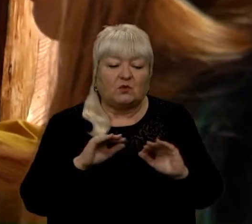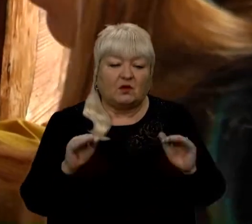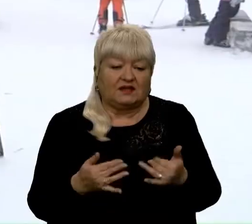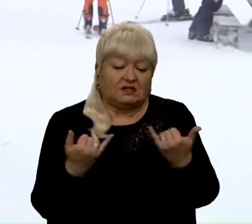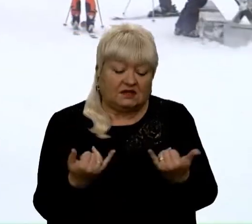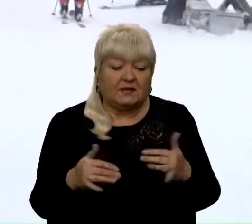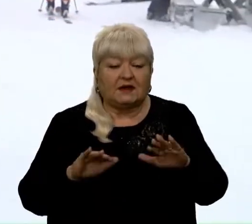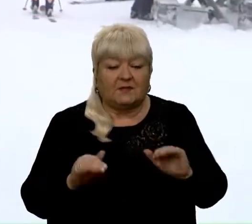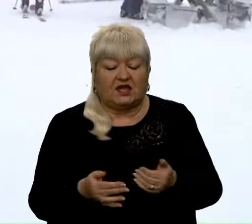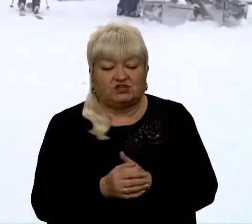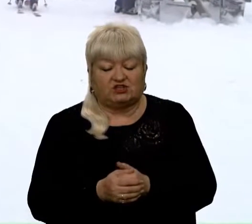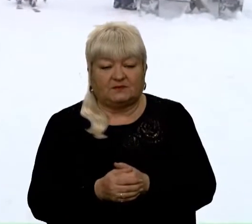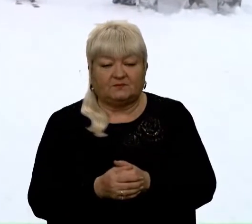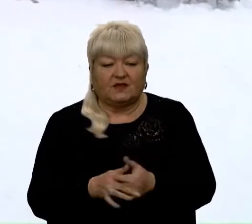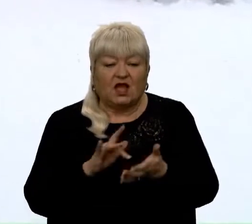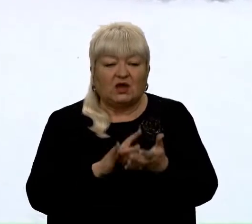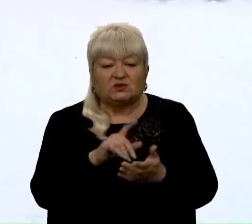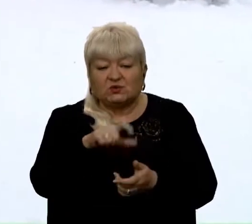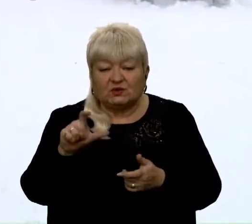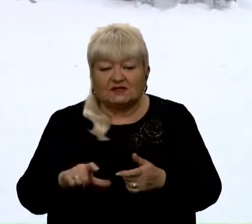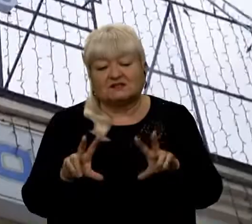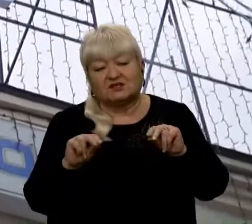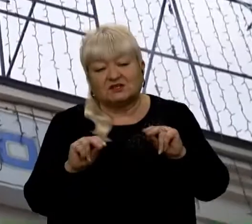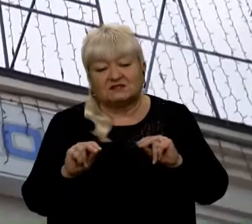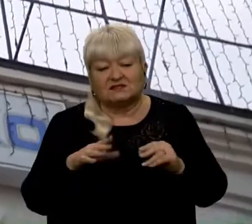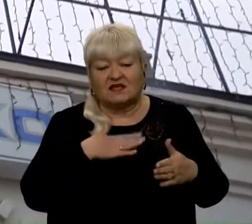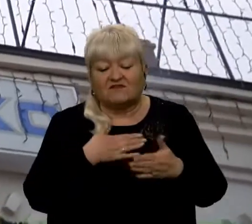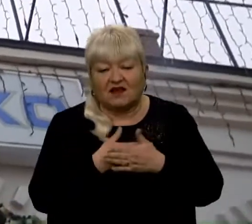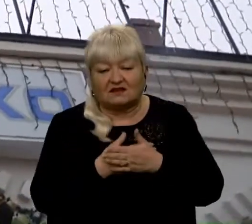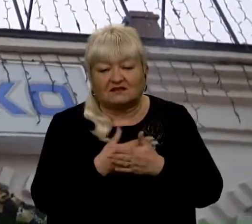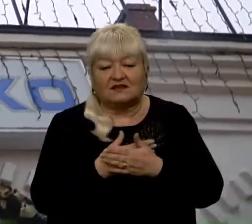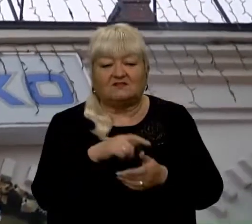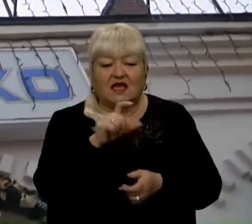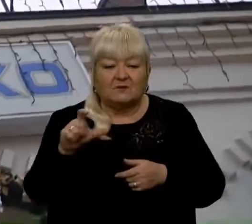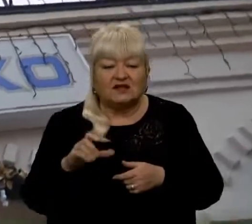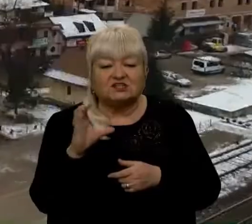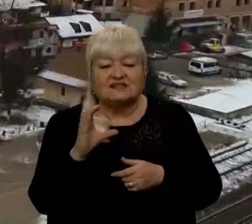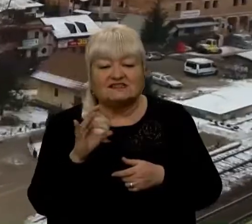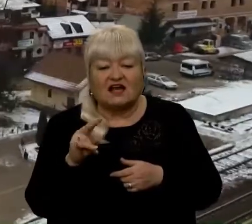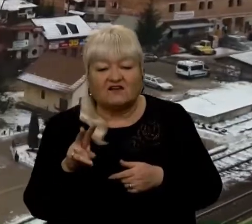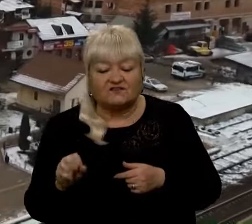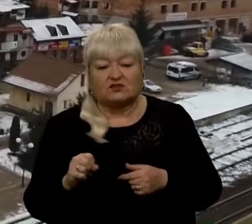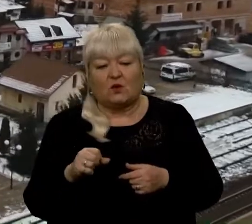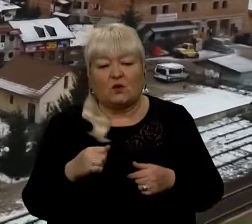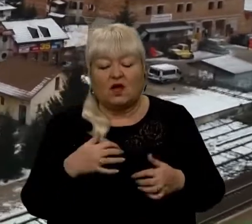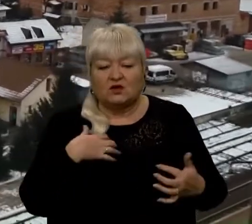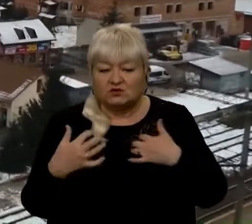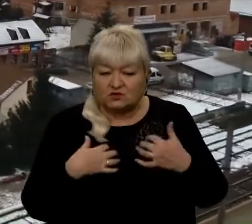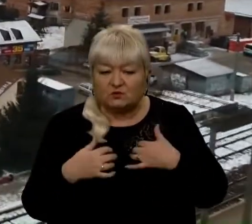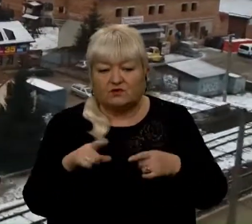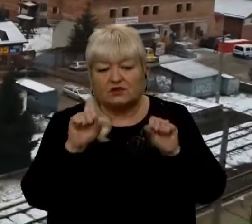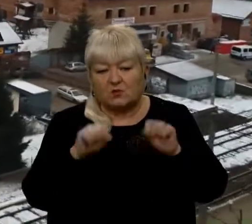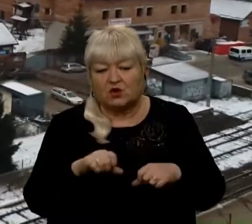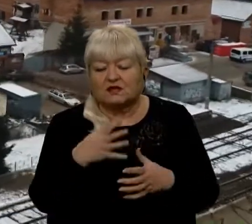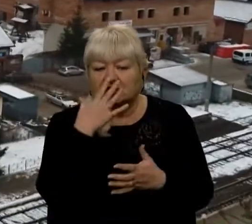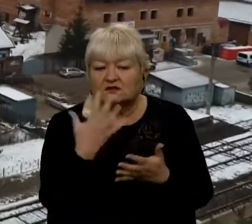тепер менше. Хоча туристи щасливі, активні, мешканці Славського стурбовані. Адже саме в зимовий сезон могли заробити на увесь рік.